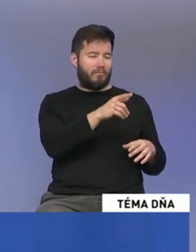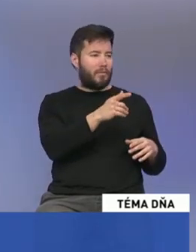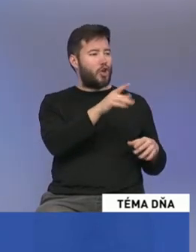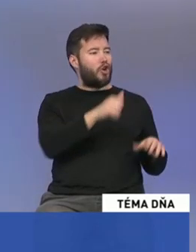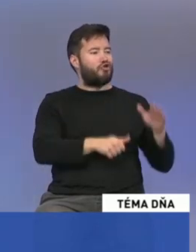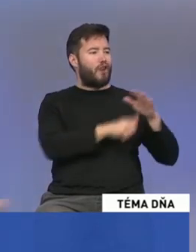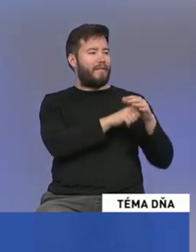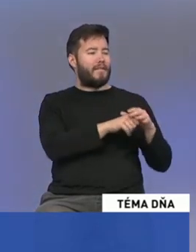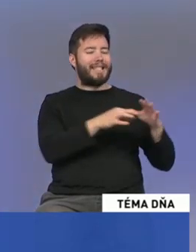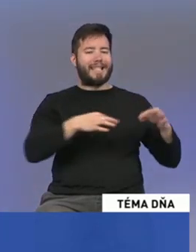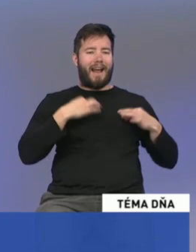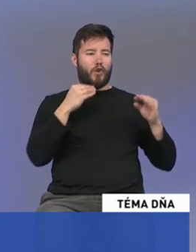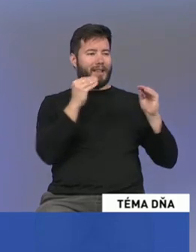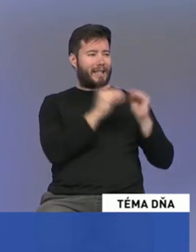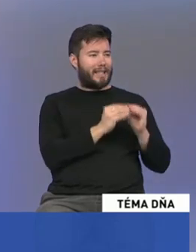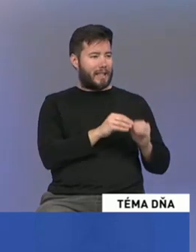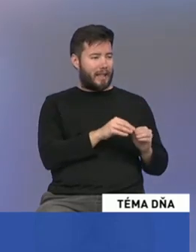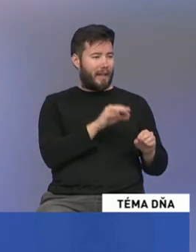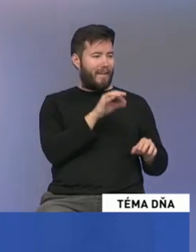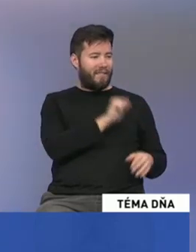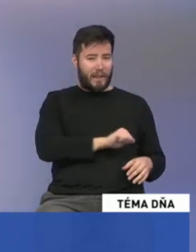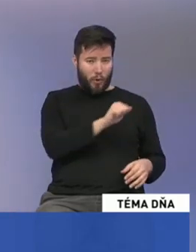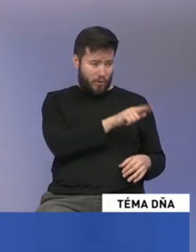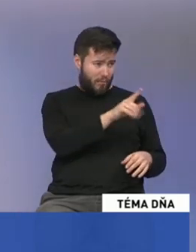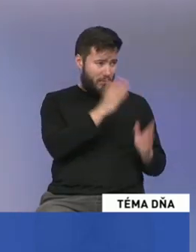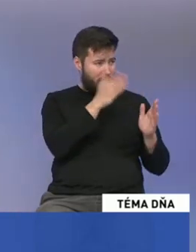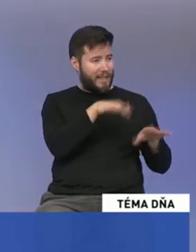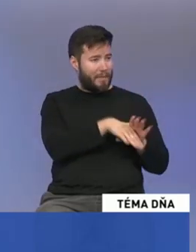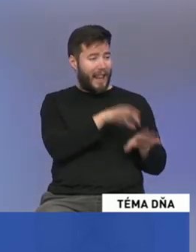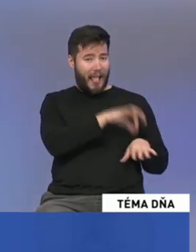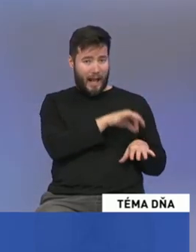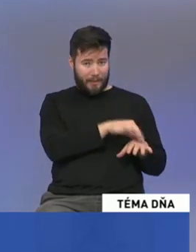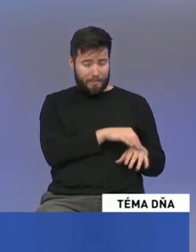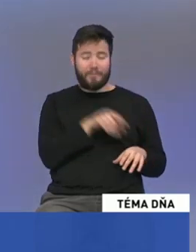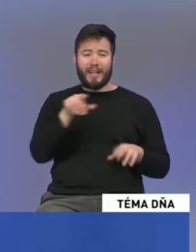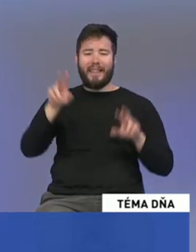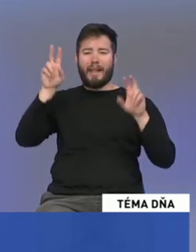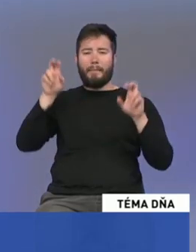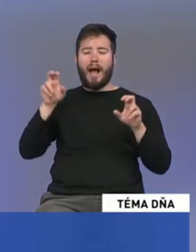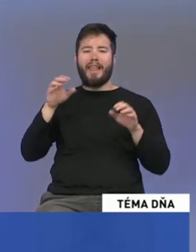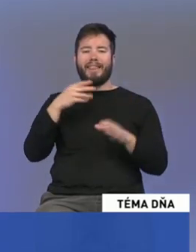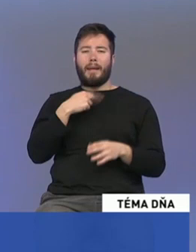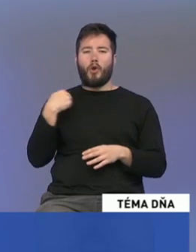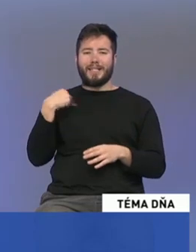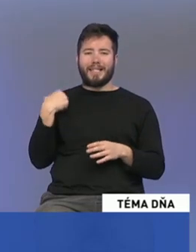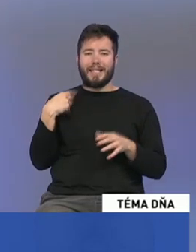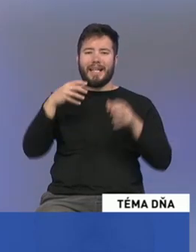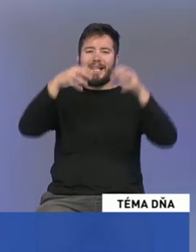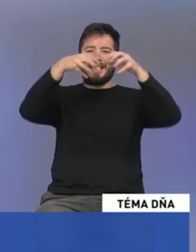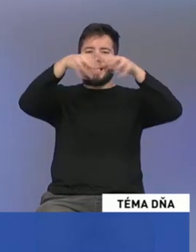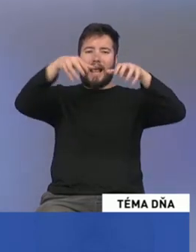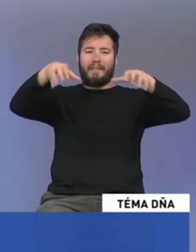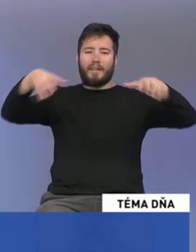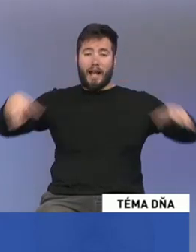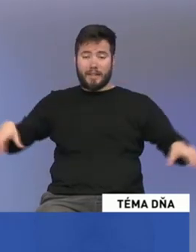To znamená naozaj zdravotníctvo ste lekárom. Pri diskutovanej stratifikácii nemocníc ste doslova povedali, bol to veľmi dobrý materiál, boli nejaké výhrady, ale